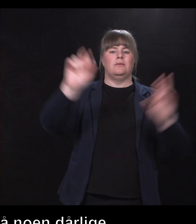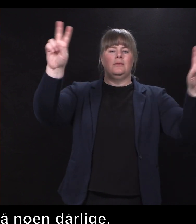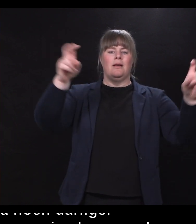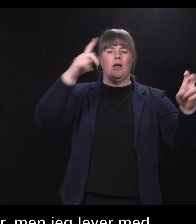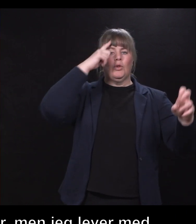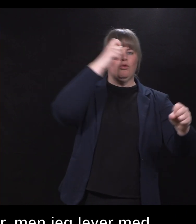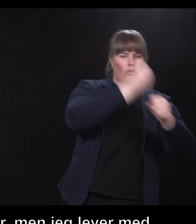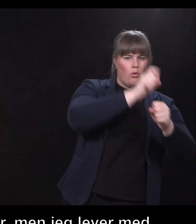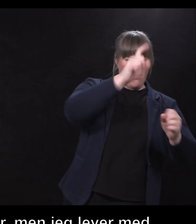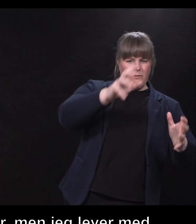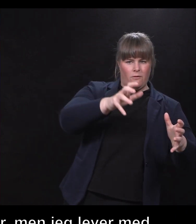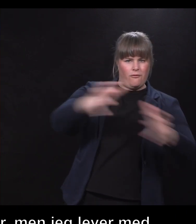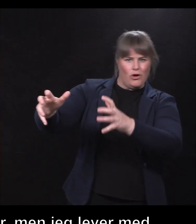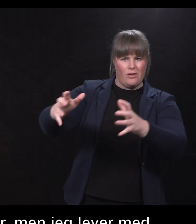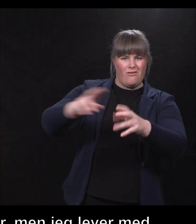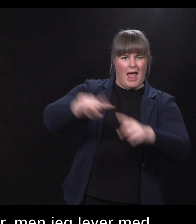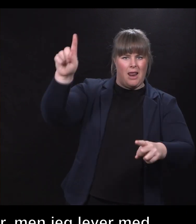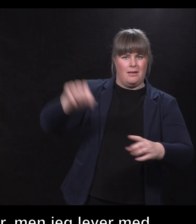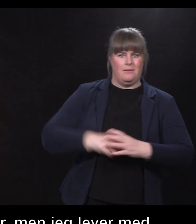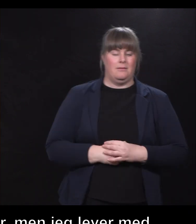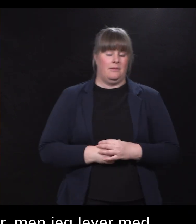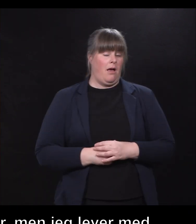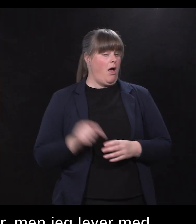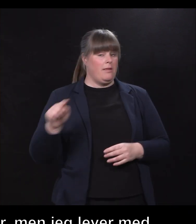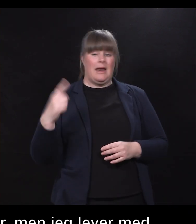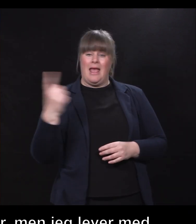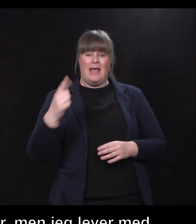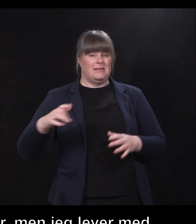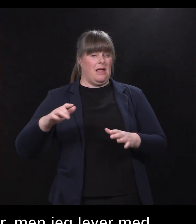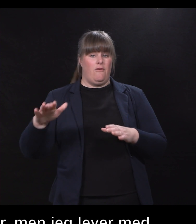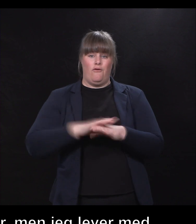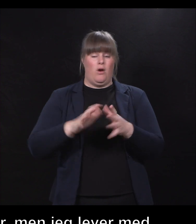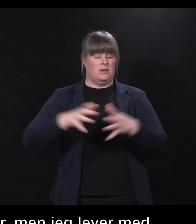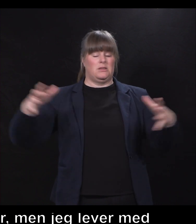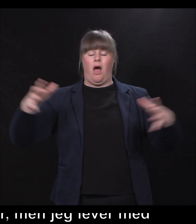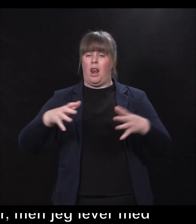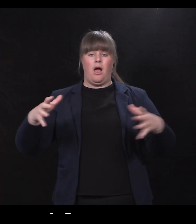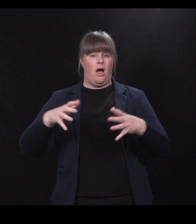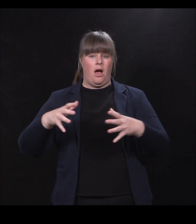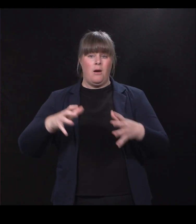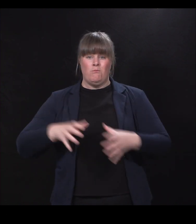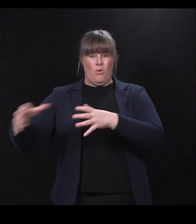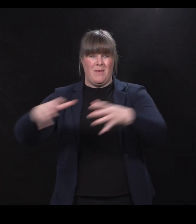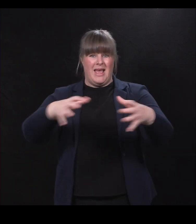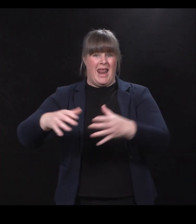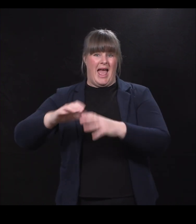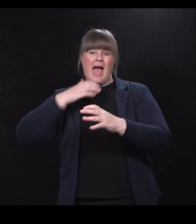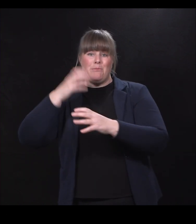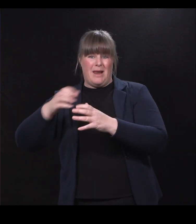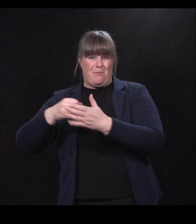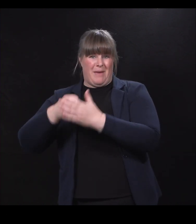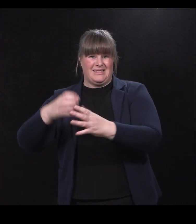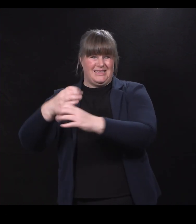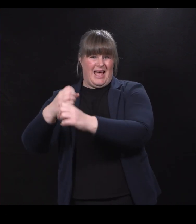Ja, det er jo bra sagt, altså. Dette er den eneste fullskala mobile eplerpressa i Skandinavia, så vidt du vet. Og det å så tråkke opp det sporet der, for